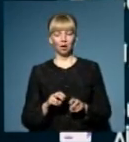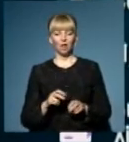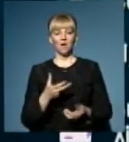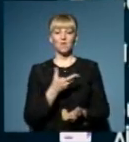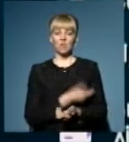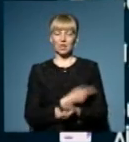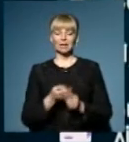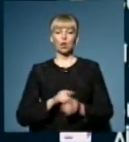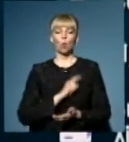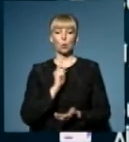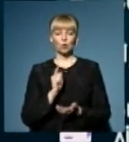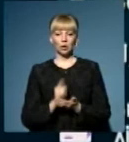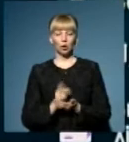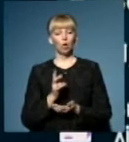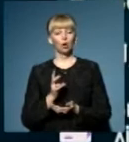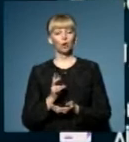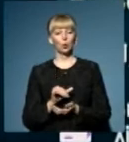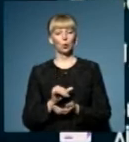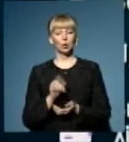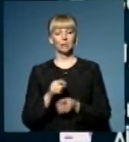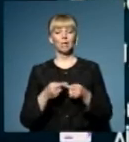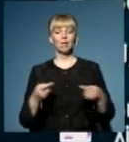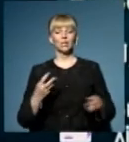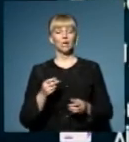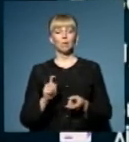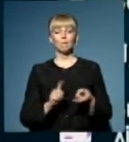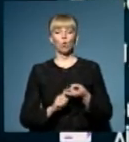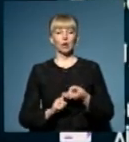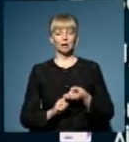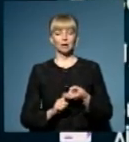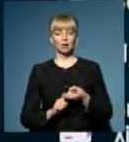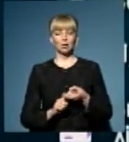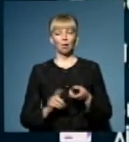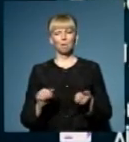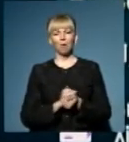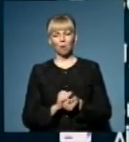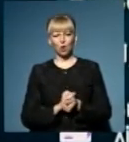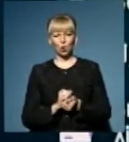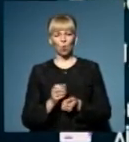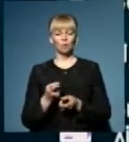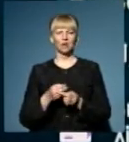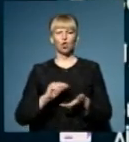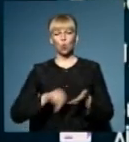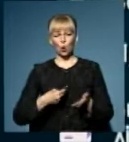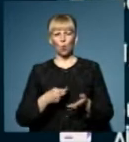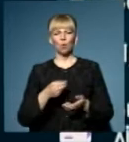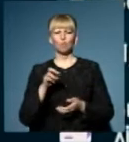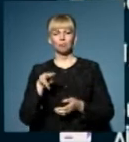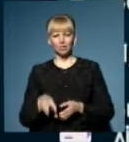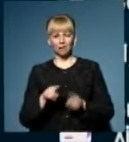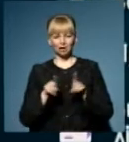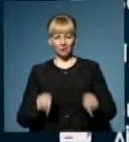Вакцинація – це обов'язково. Ну, і ті речі, які пов'язані з паперовим обігом, це довідки лікарняні,